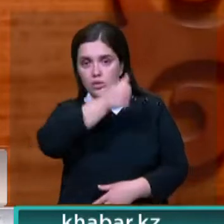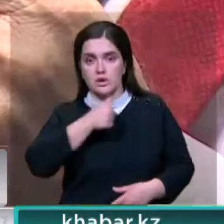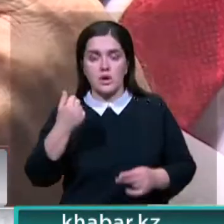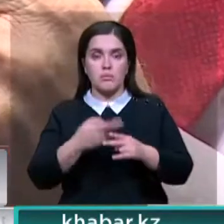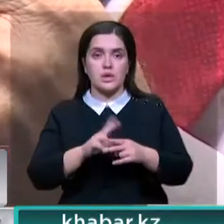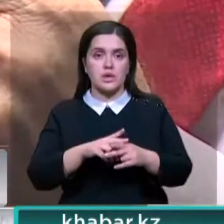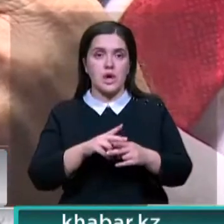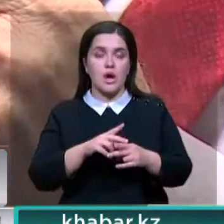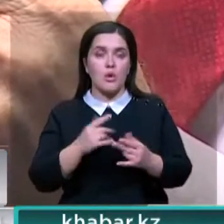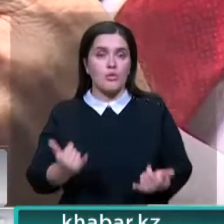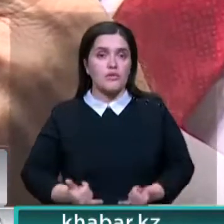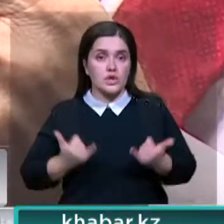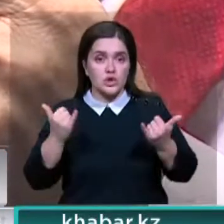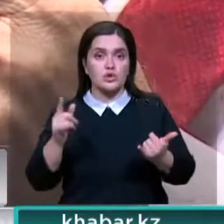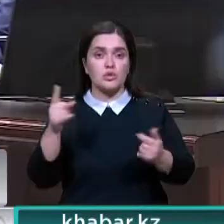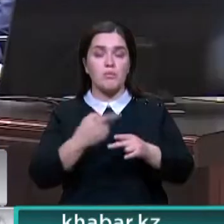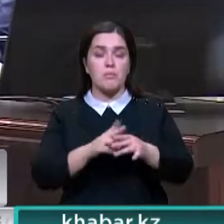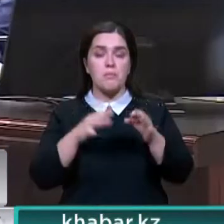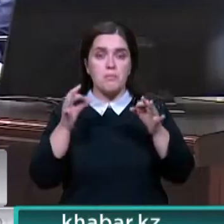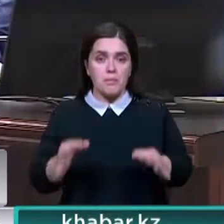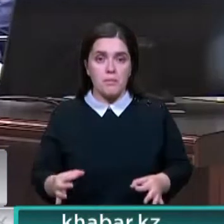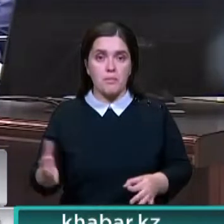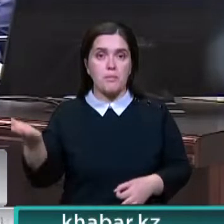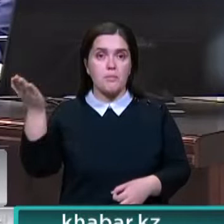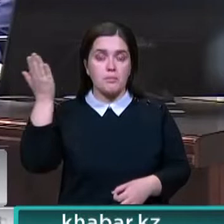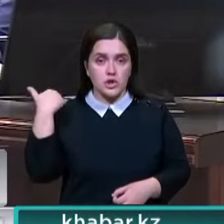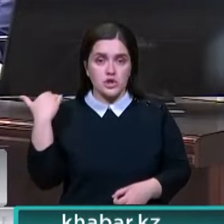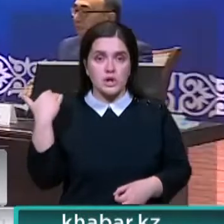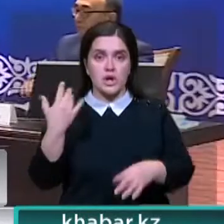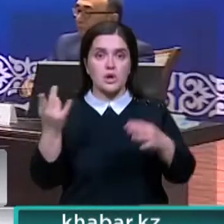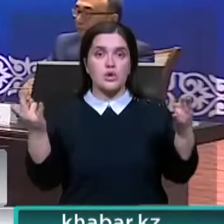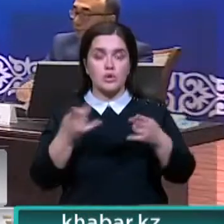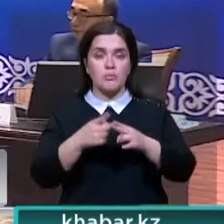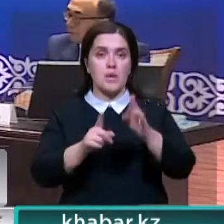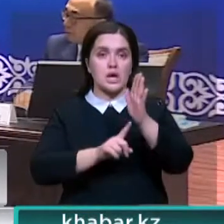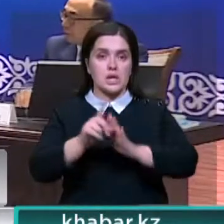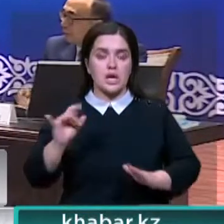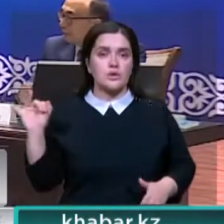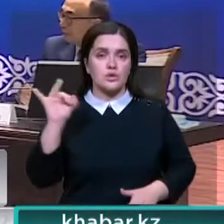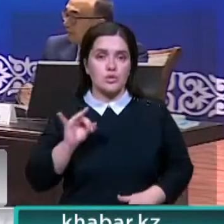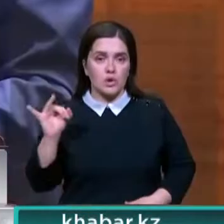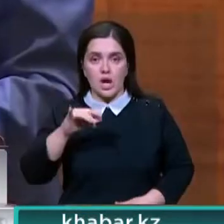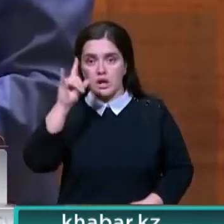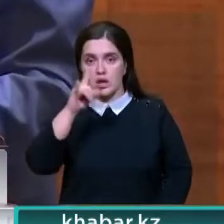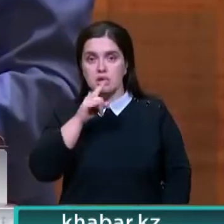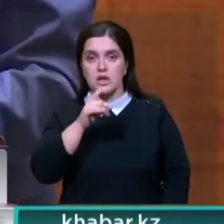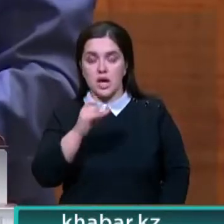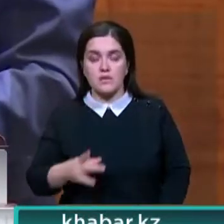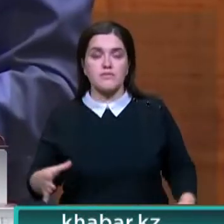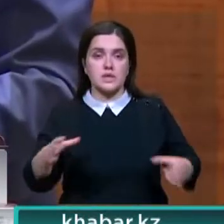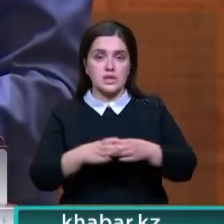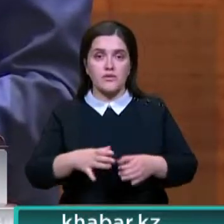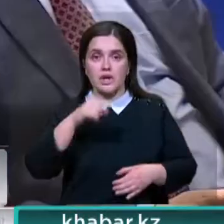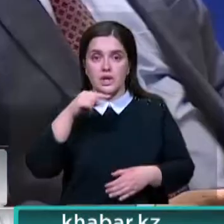уважения. Чтобы создать правдивую картину прошлого, нужно детально изучить историю вхождения казахского ханства в состав Российской